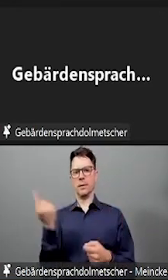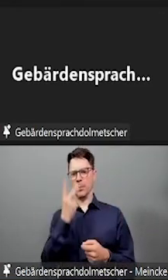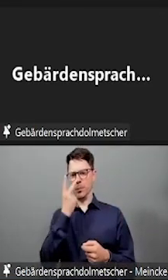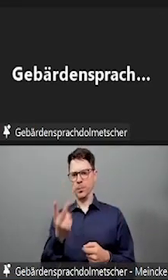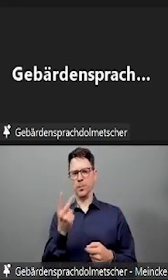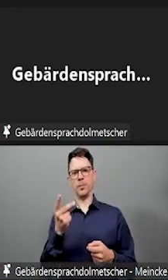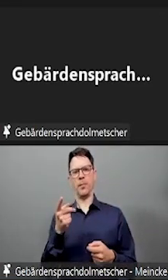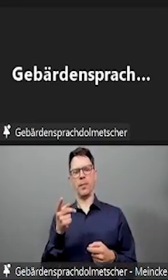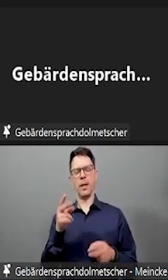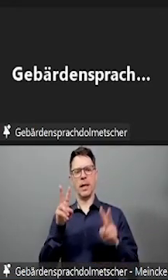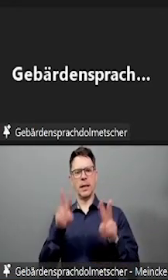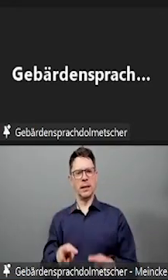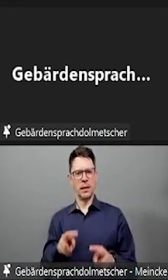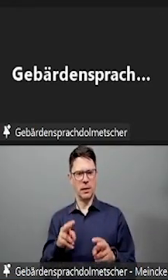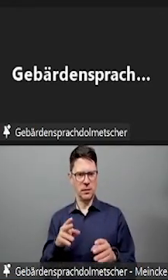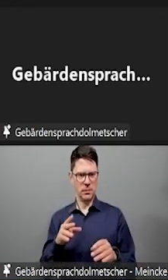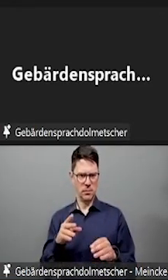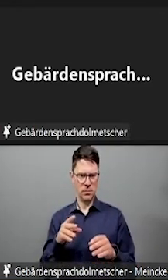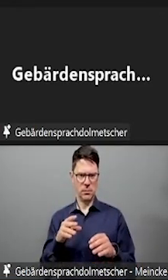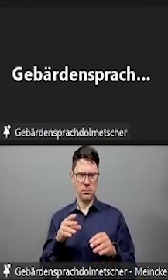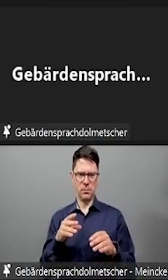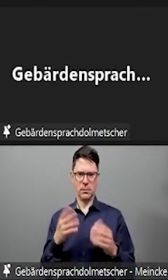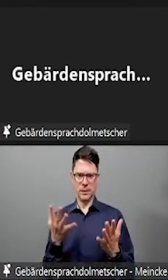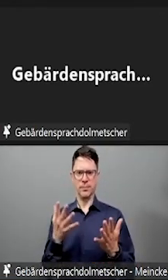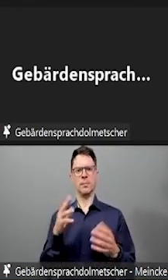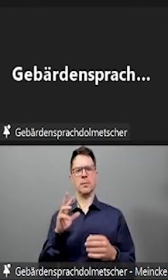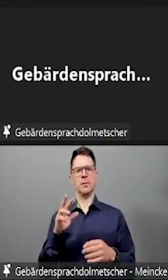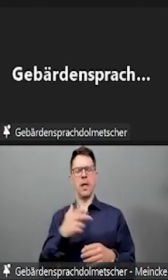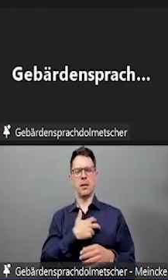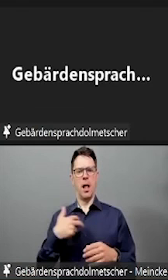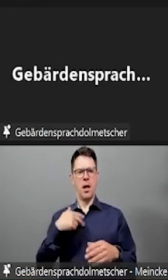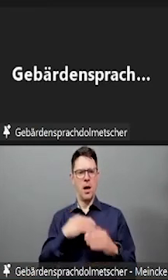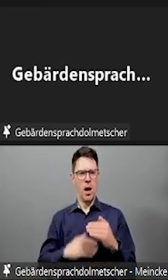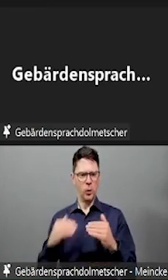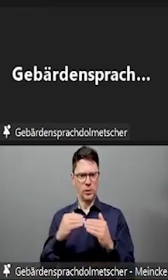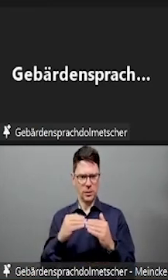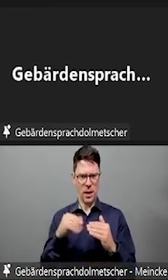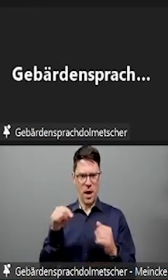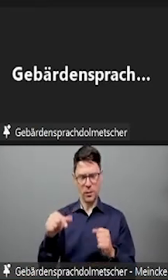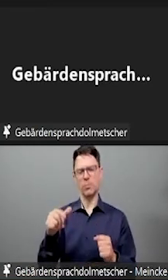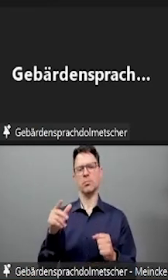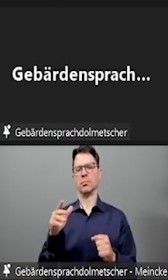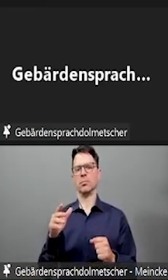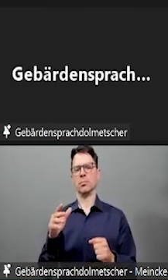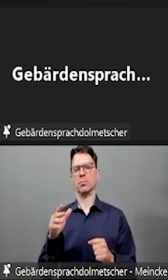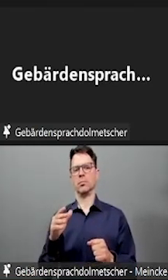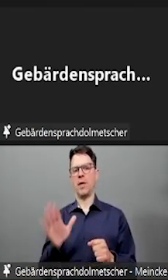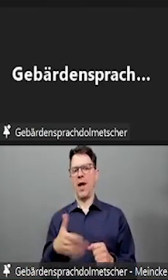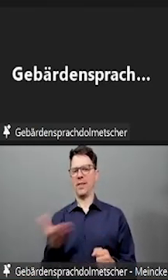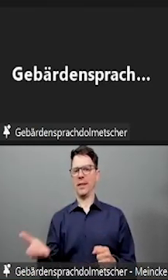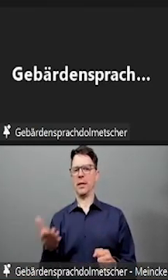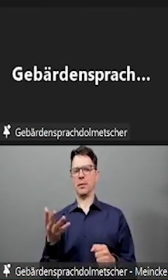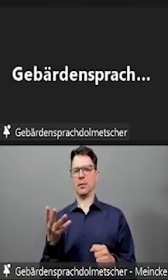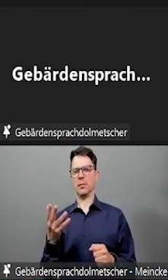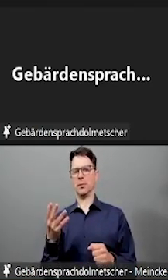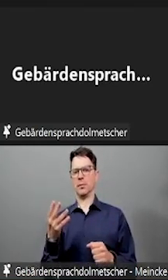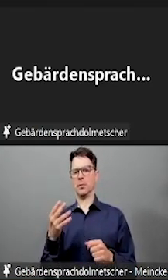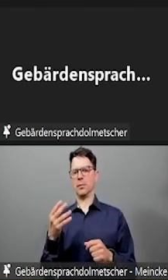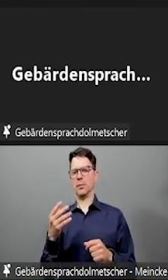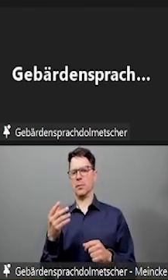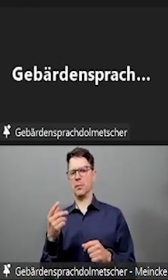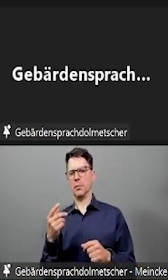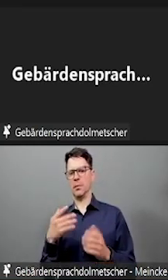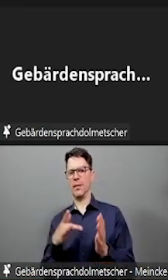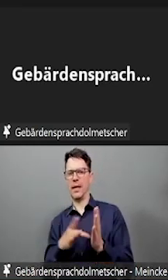Rechtsprechung, sagt dann eben weiter, dass Auswirkungen gesundheitlicher Beeinträchtigungen, die die gedankliche Erarbeitung der